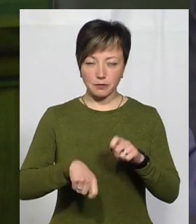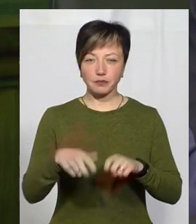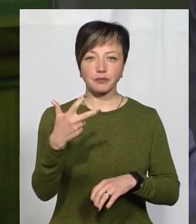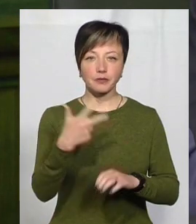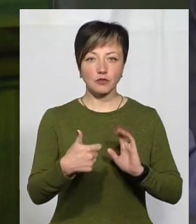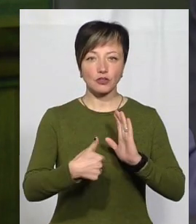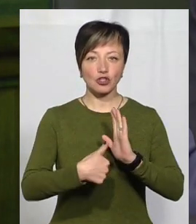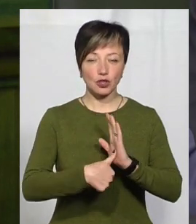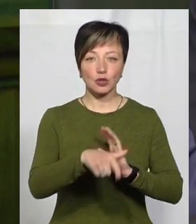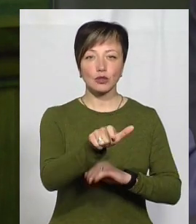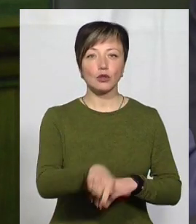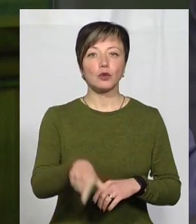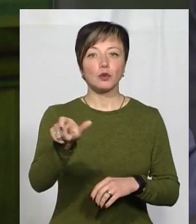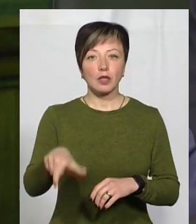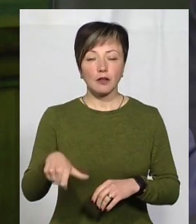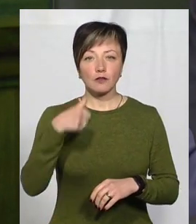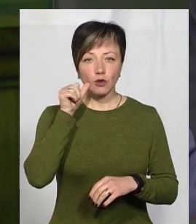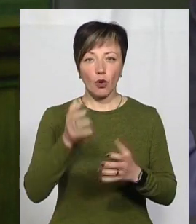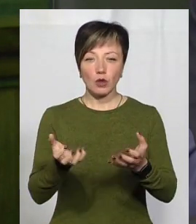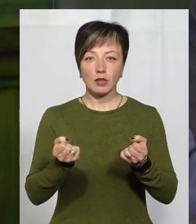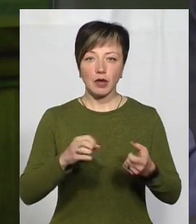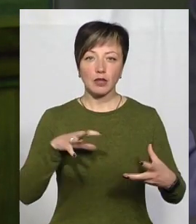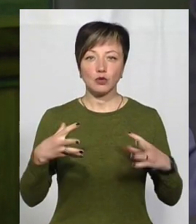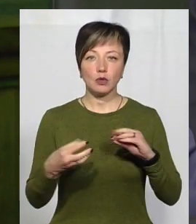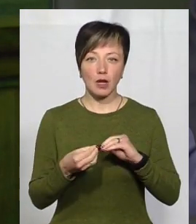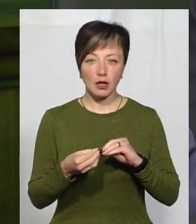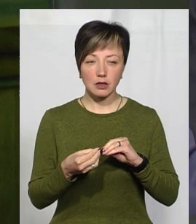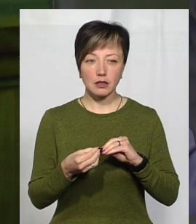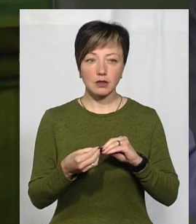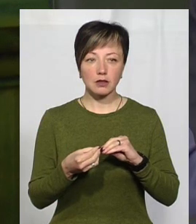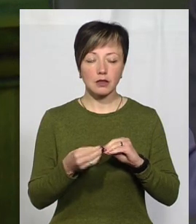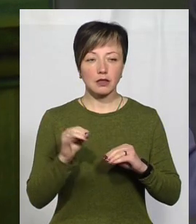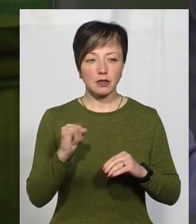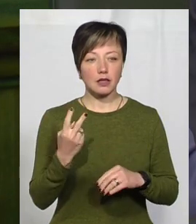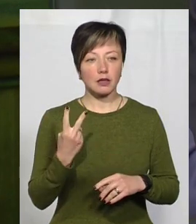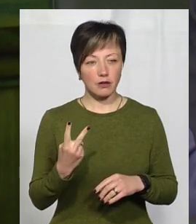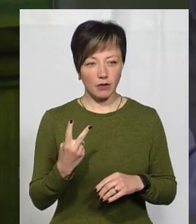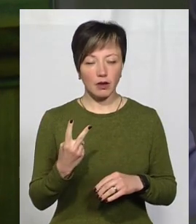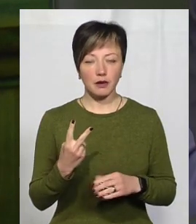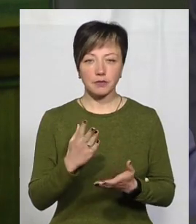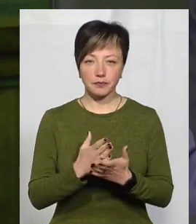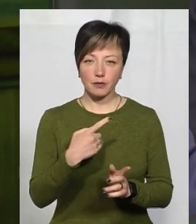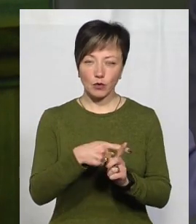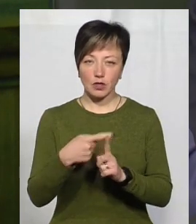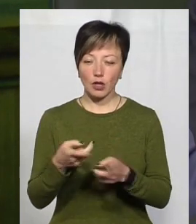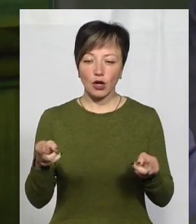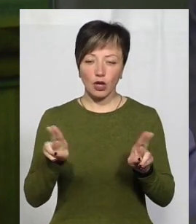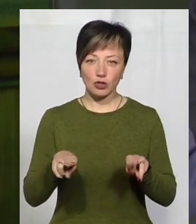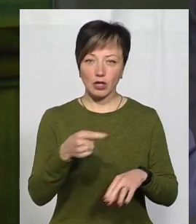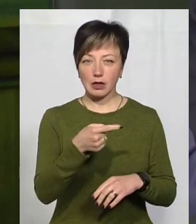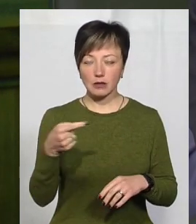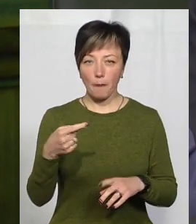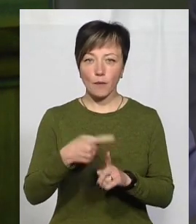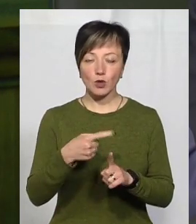вчора ми отримали результати. Ну і два з них позитивні. Всі решта негативні.